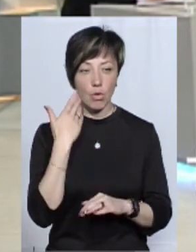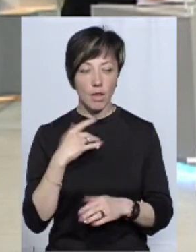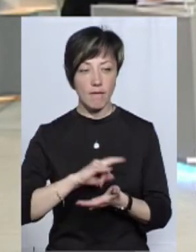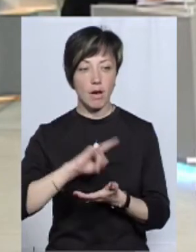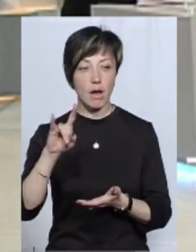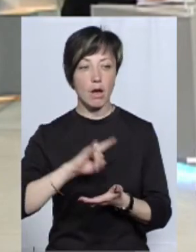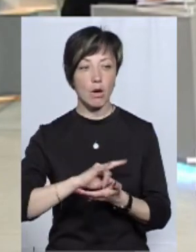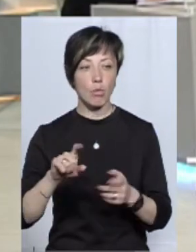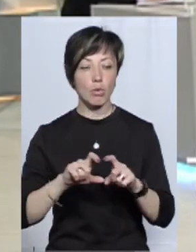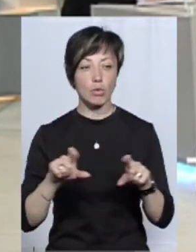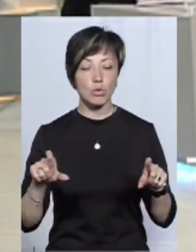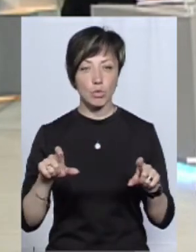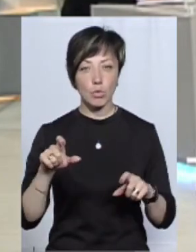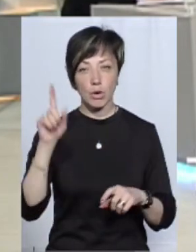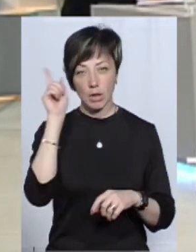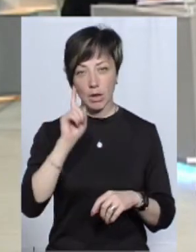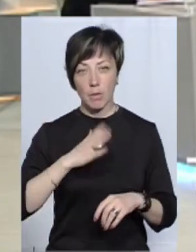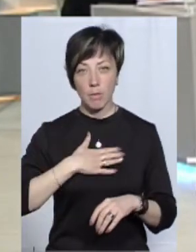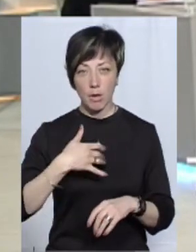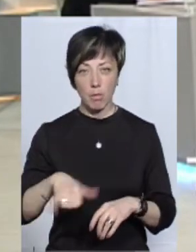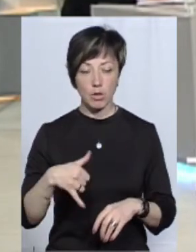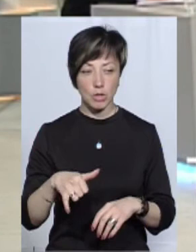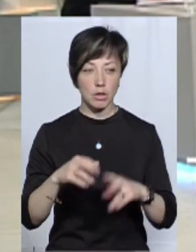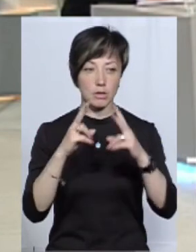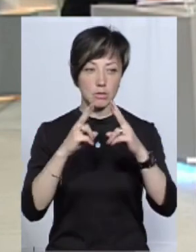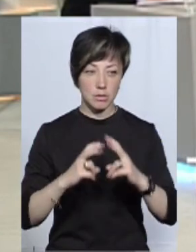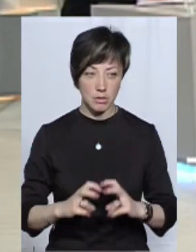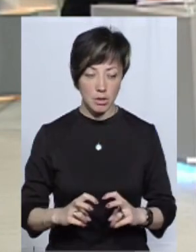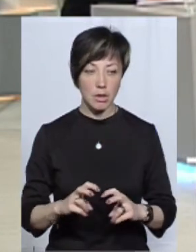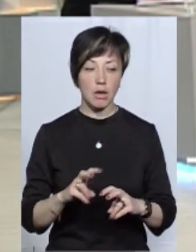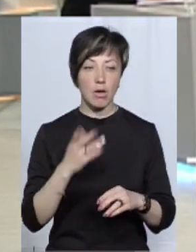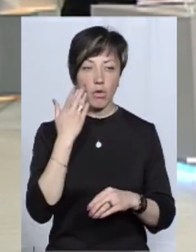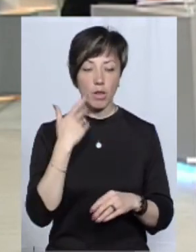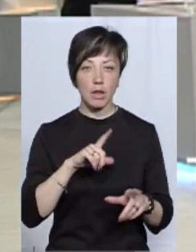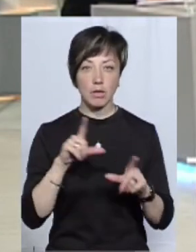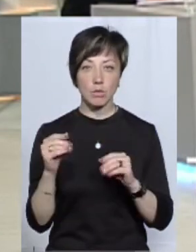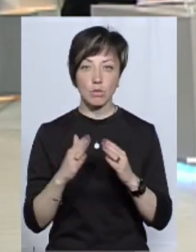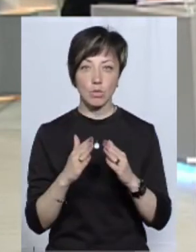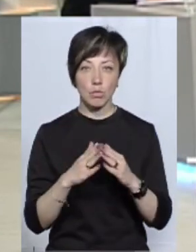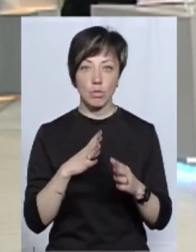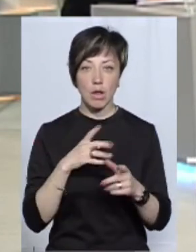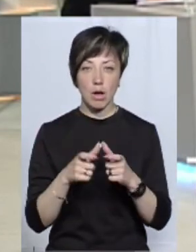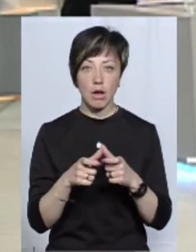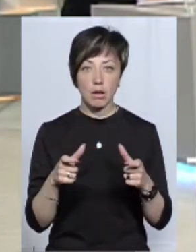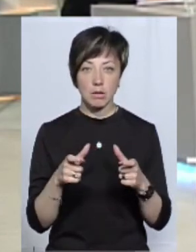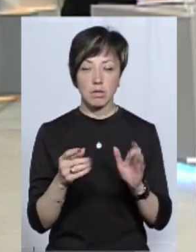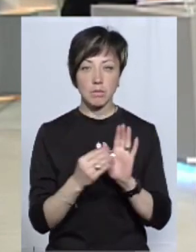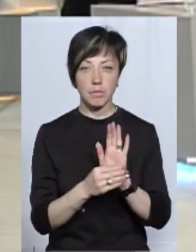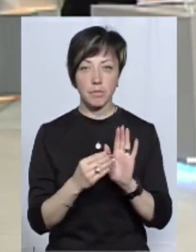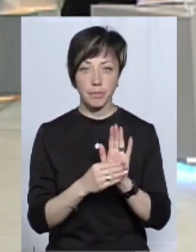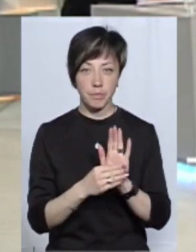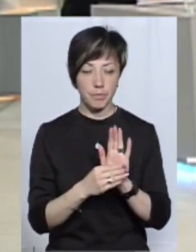аеропорту Тель-Авіва мій багаж доглядали, а потім, коли я приїхав до дому, там була карточка, на якій було